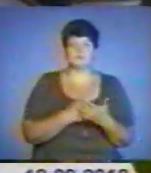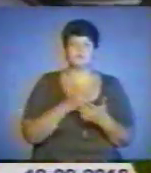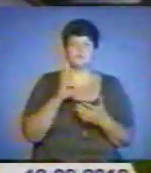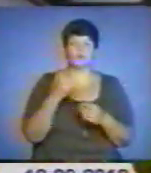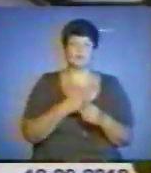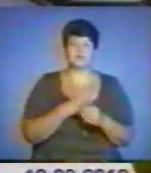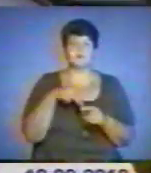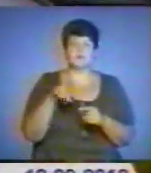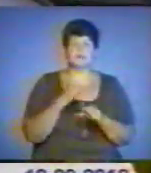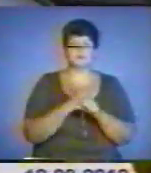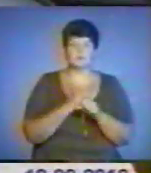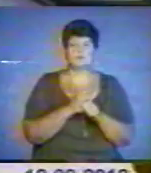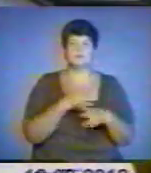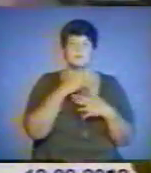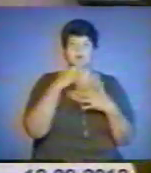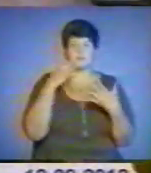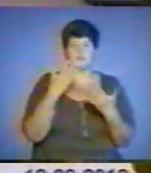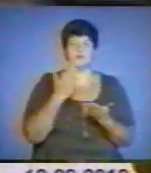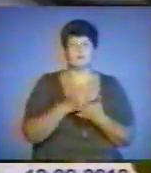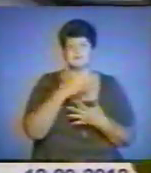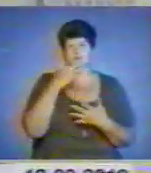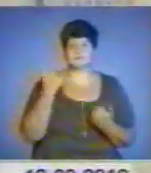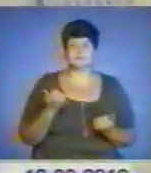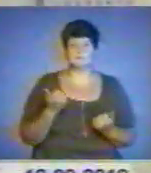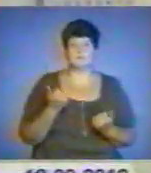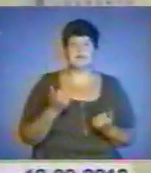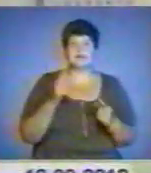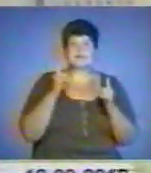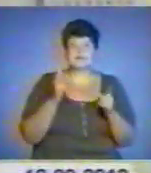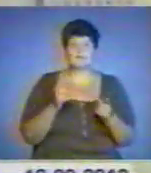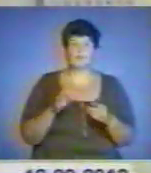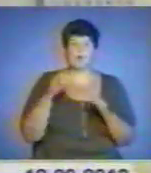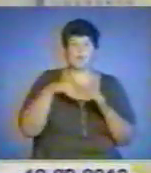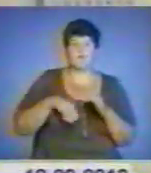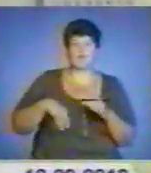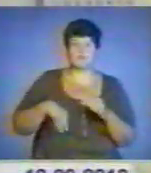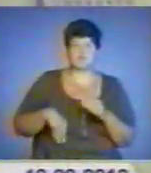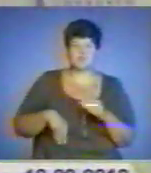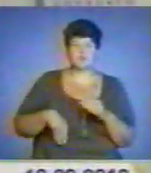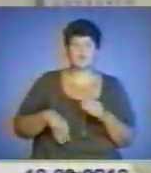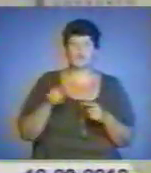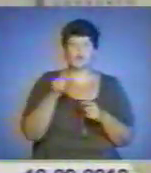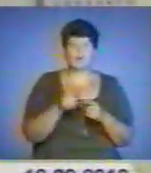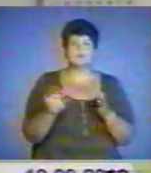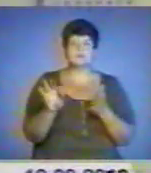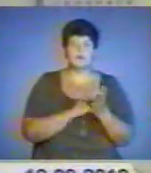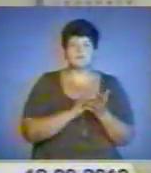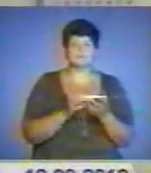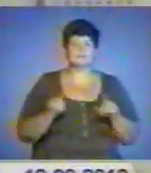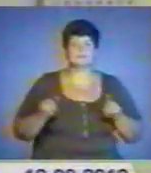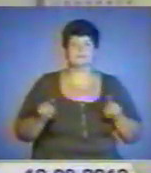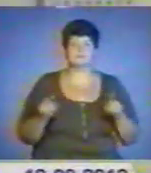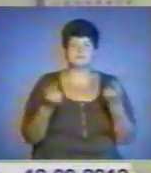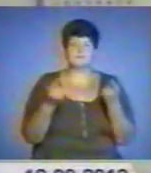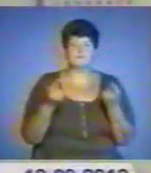вимог охочі працевлаштуватися завжди знайдуться. Як тільки він поклав гроші до власної кишені, його одразу ж затримали оперативники